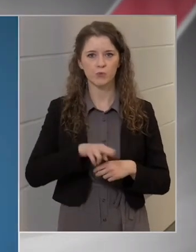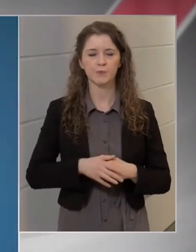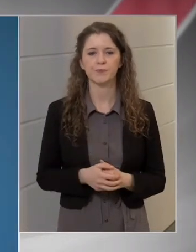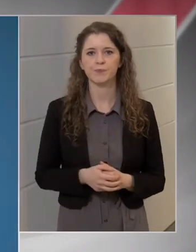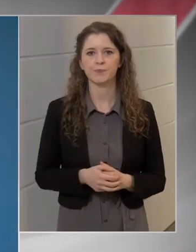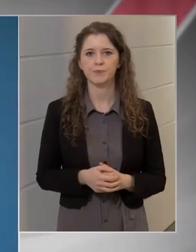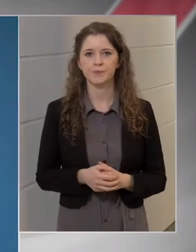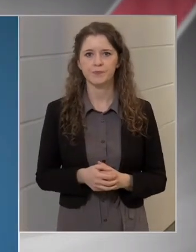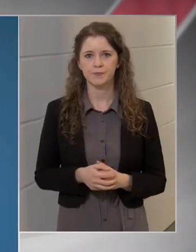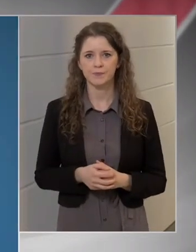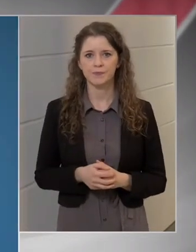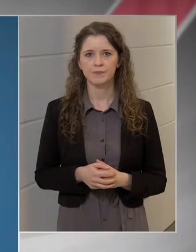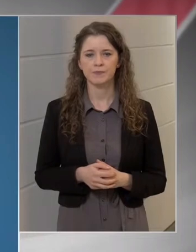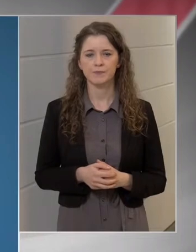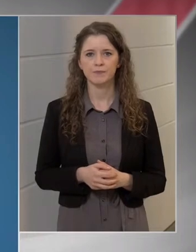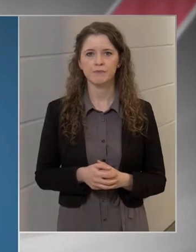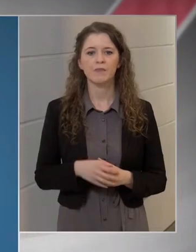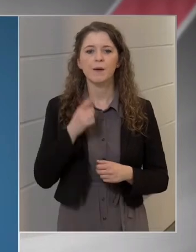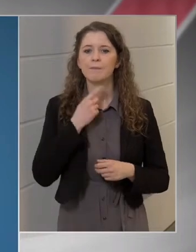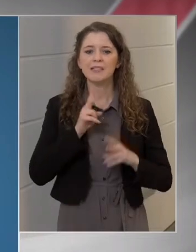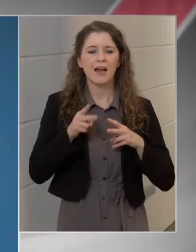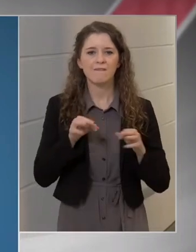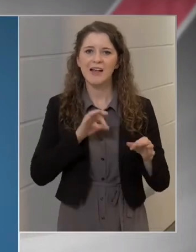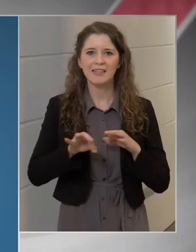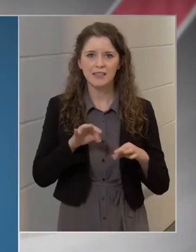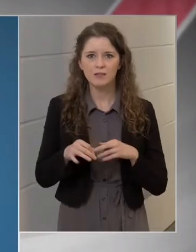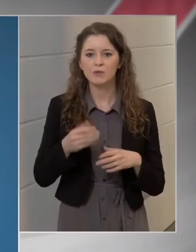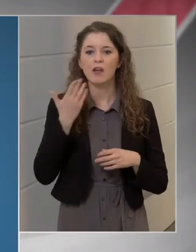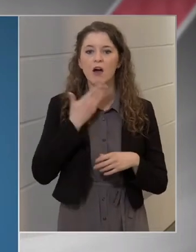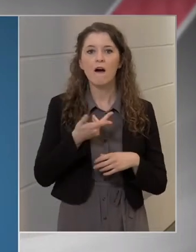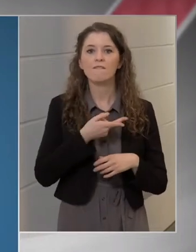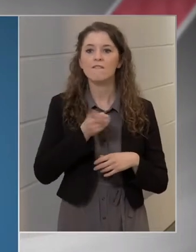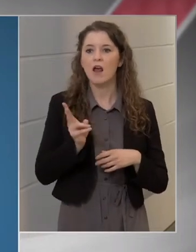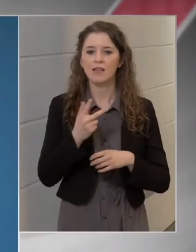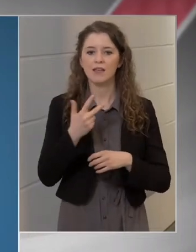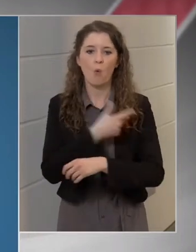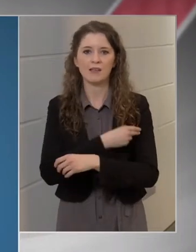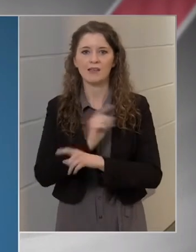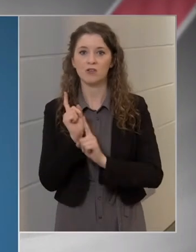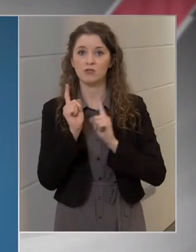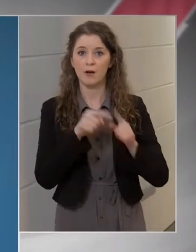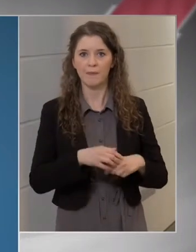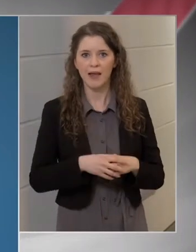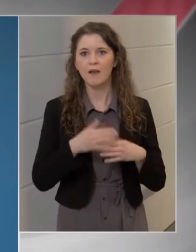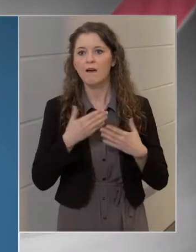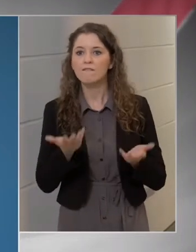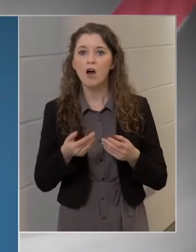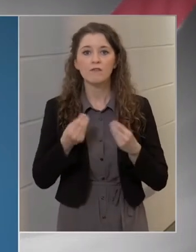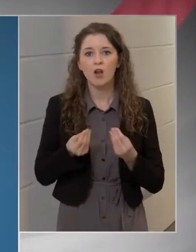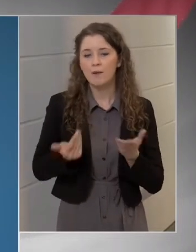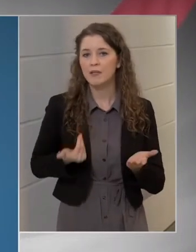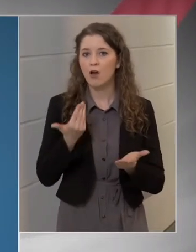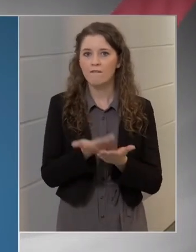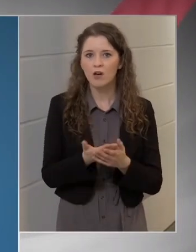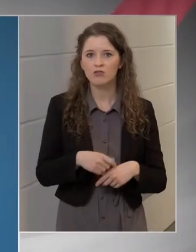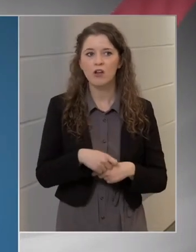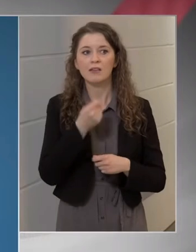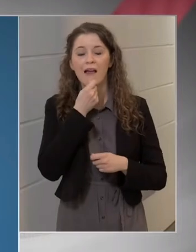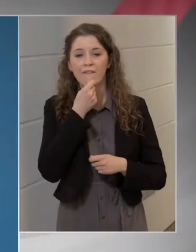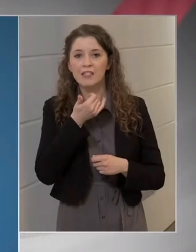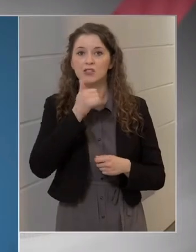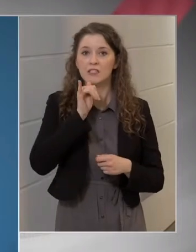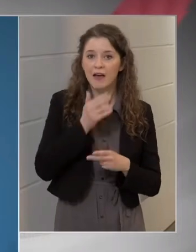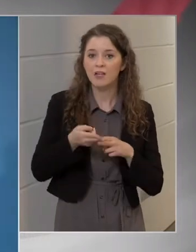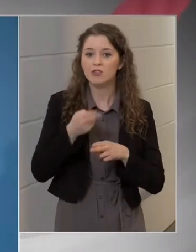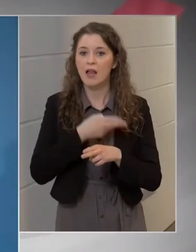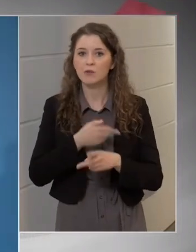így hangzik. Mire kell felkészülni, ha valaki oltakozni megy? Van-e valami különösebb javaslat, evés vagy ivás